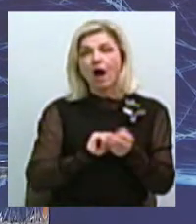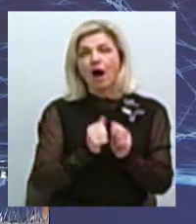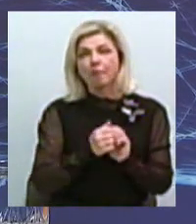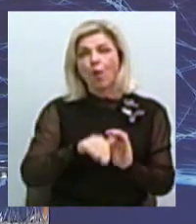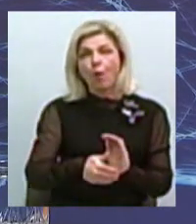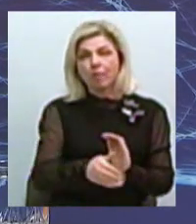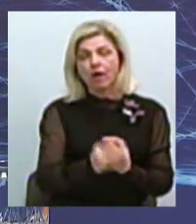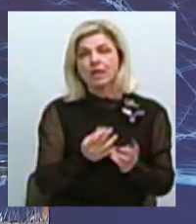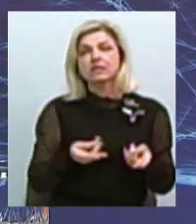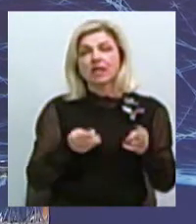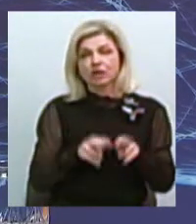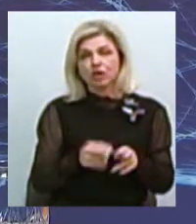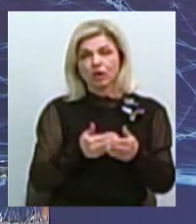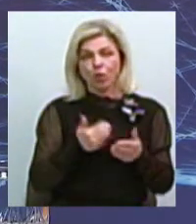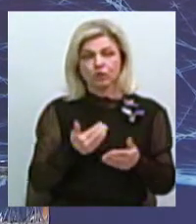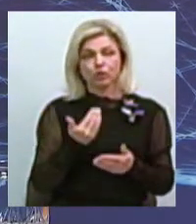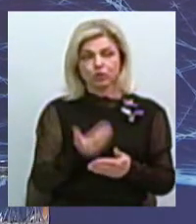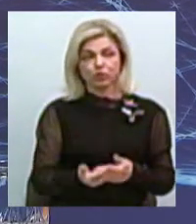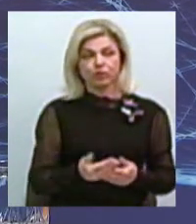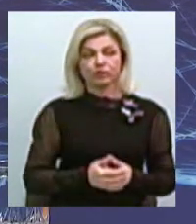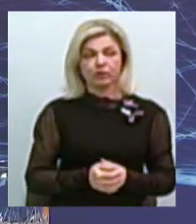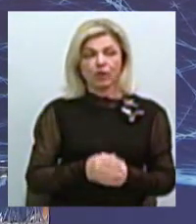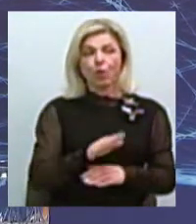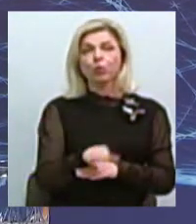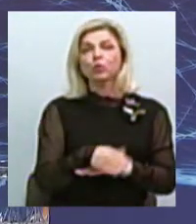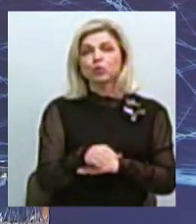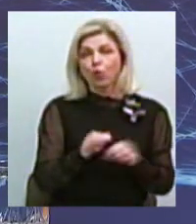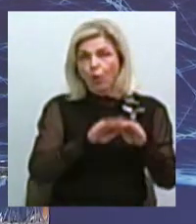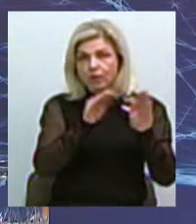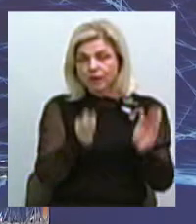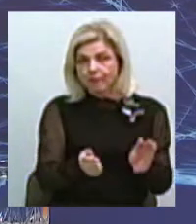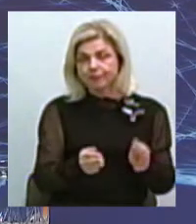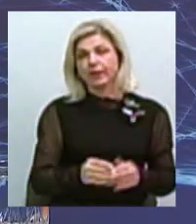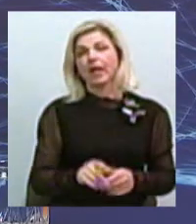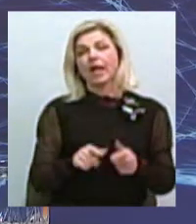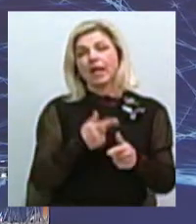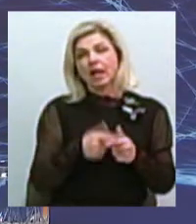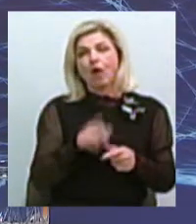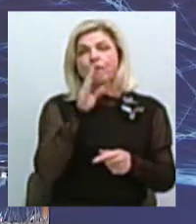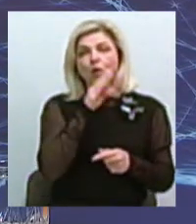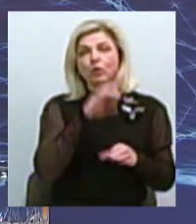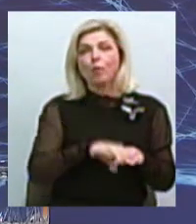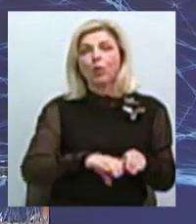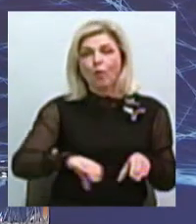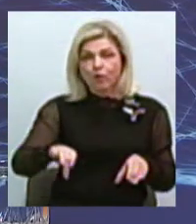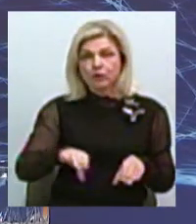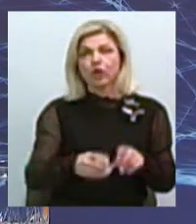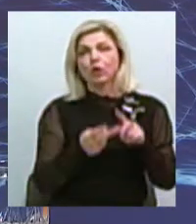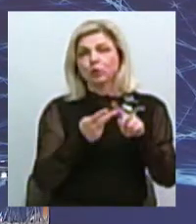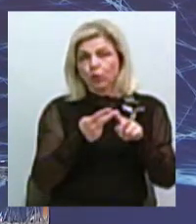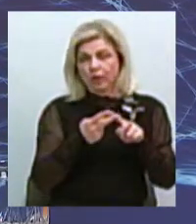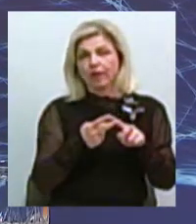відповідно, від цього певні оці такі пустоти. Далі це водопровод. Другий шар, так би мовити,